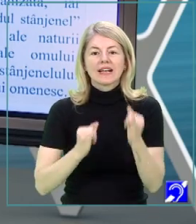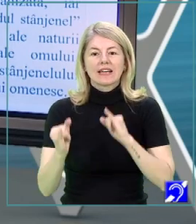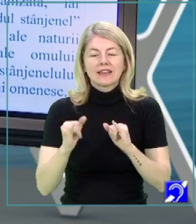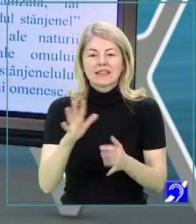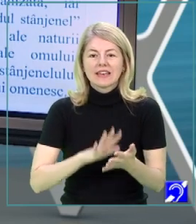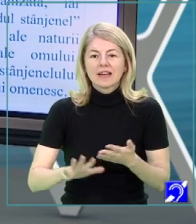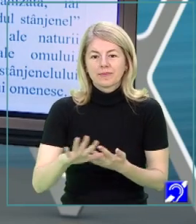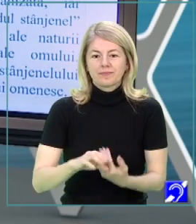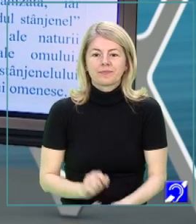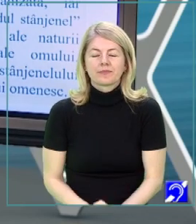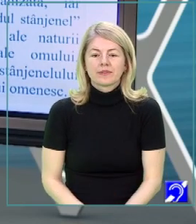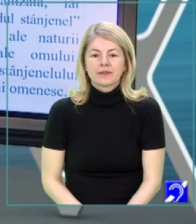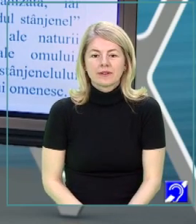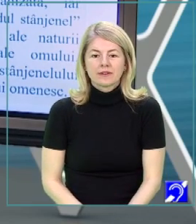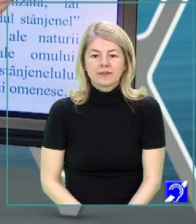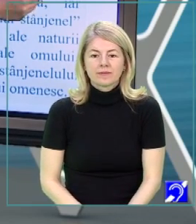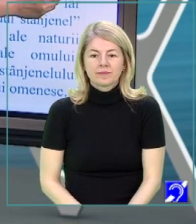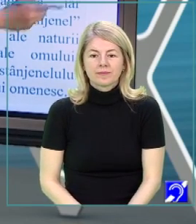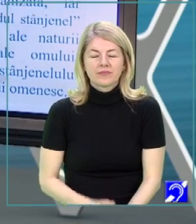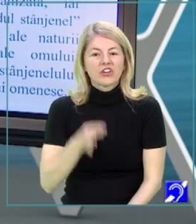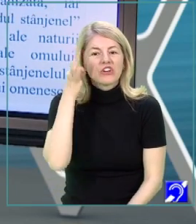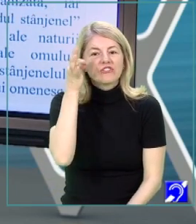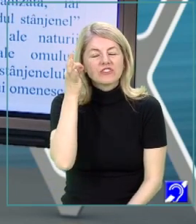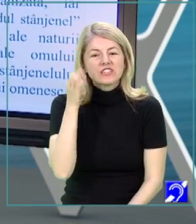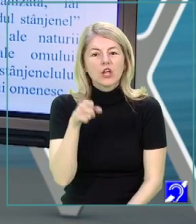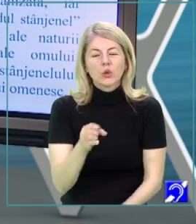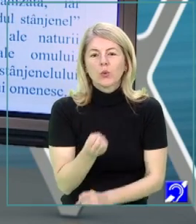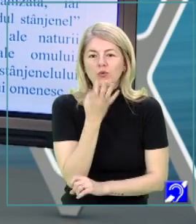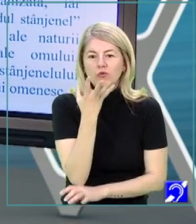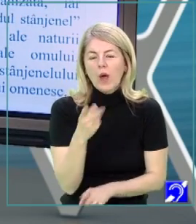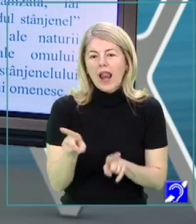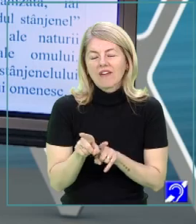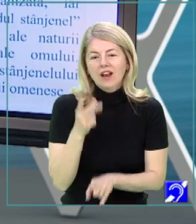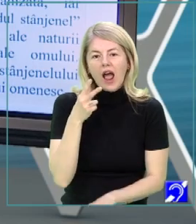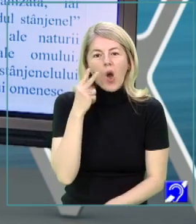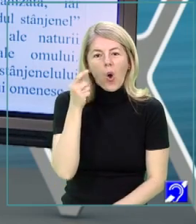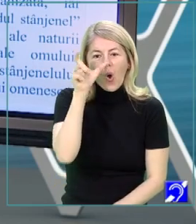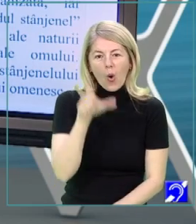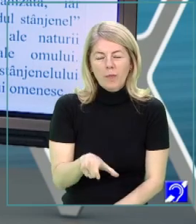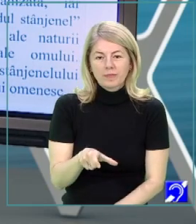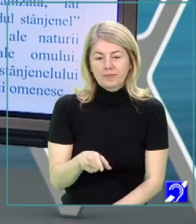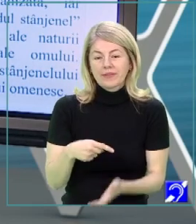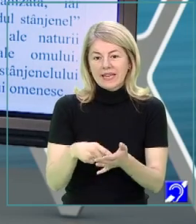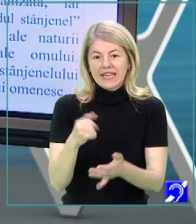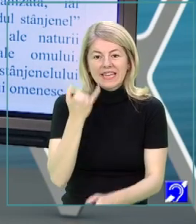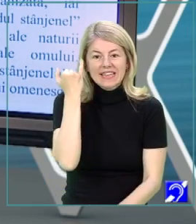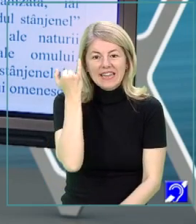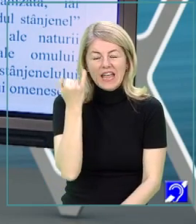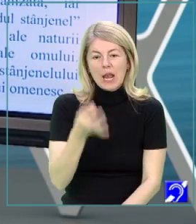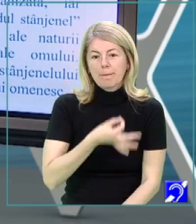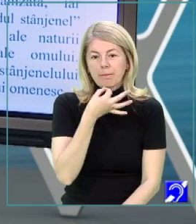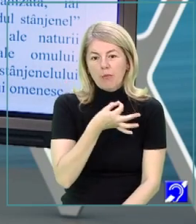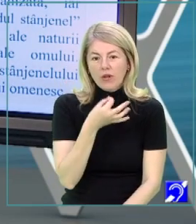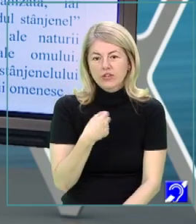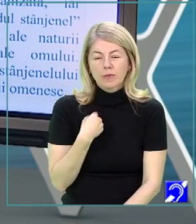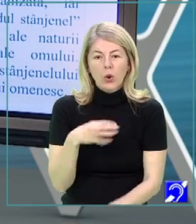și starea naturii. Prin intermediul visătorului stânjenel. Bun, iată ideile poetice pe care